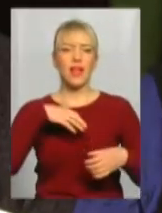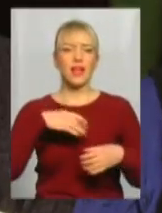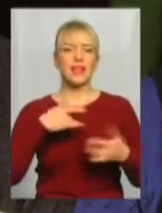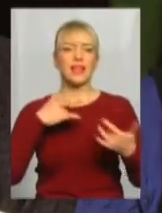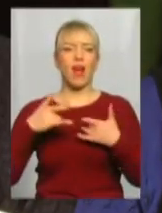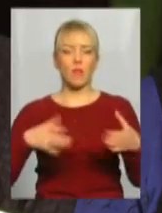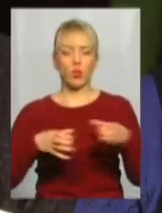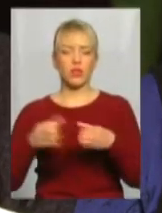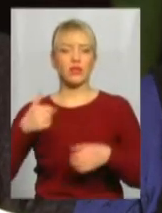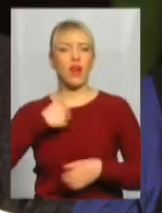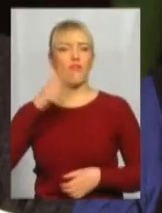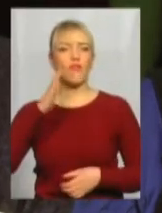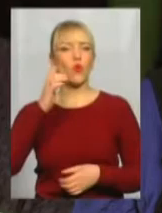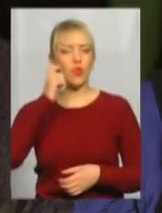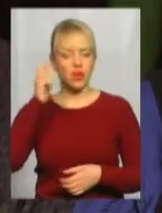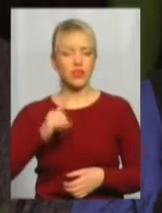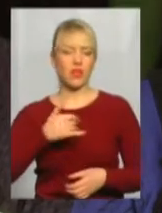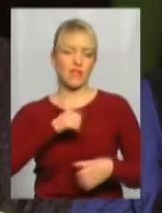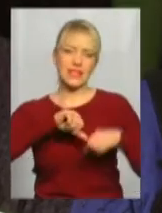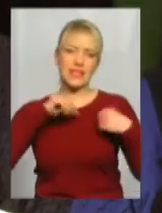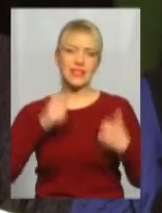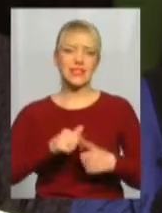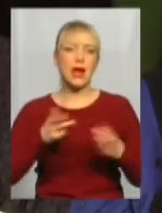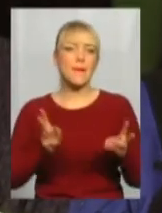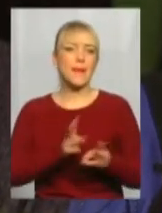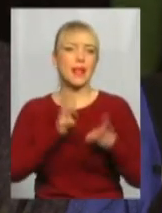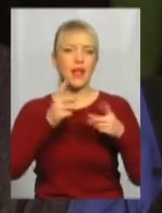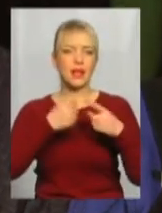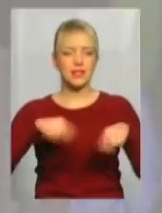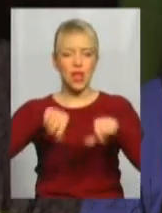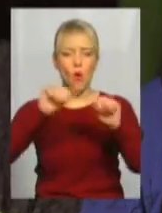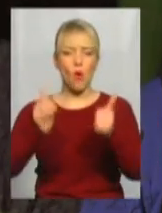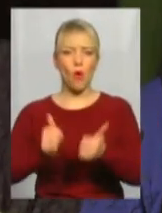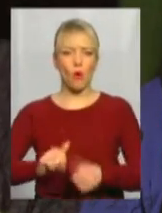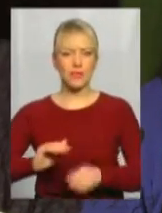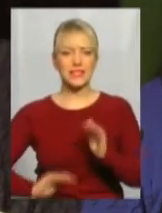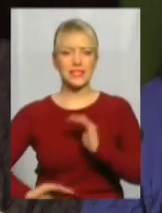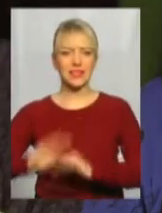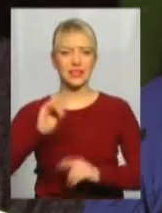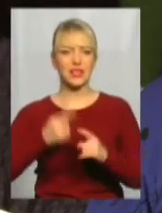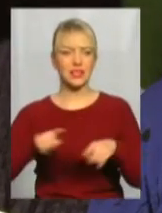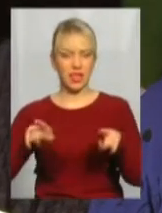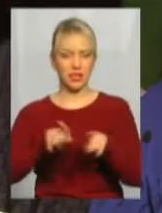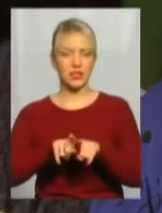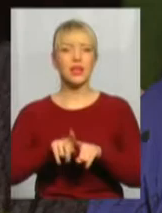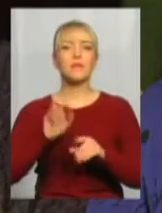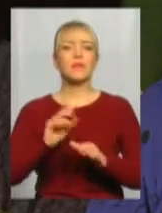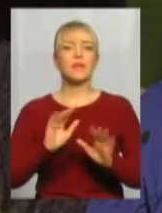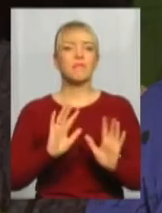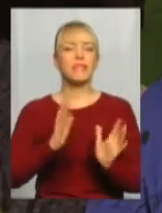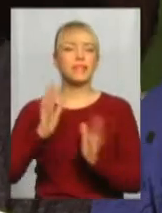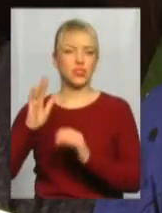Я українка і в нас у серцях, у всіх палає цей образ дитинства він є. І ще навіть якийсь містичний такий